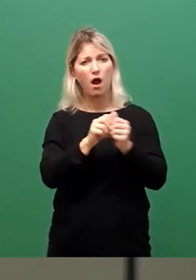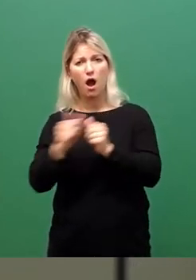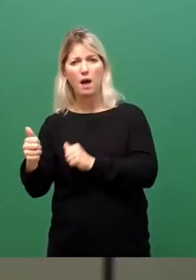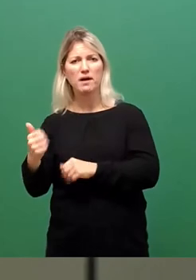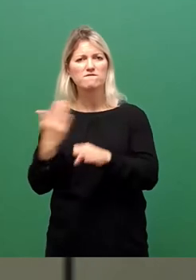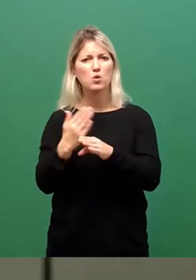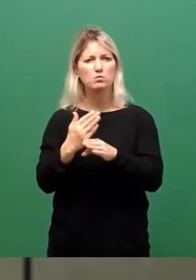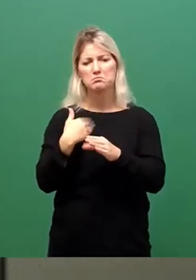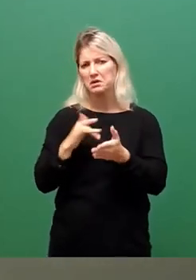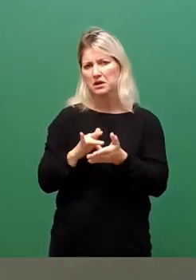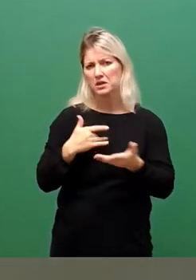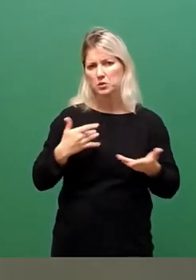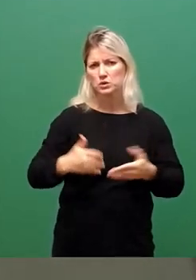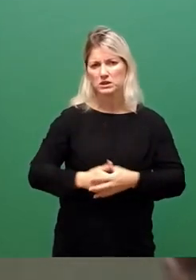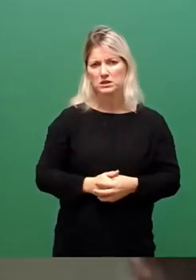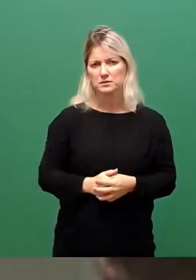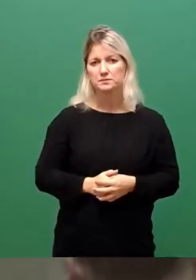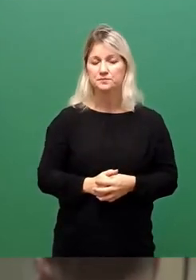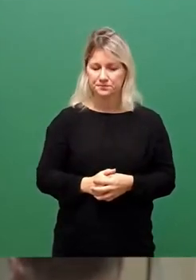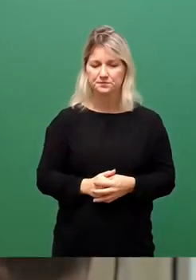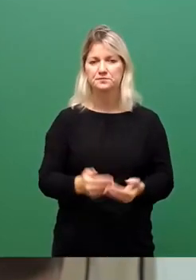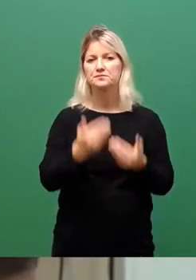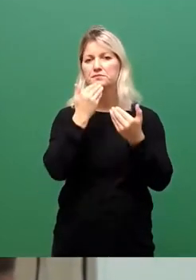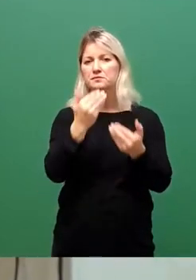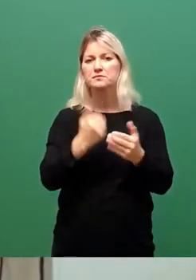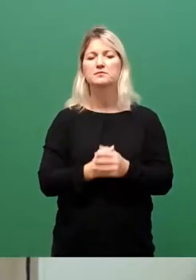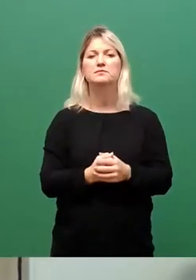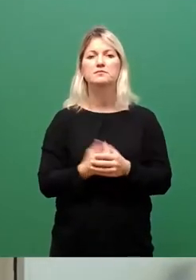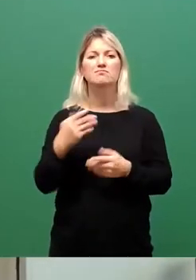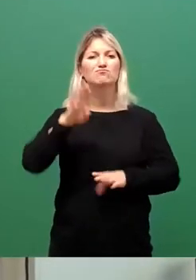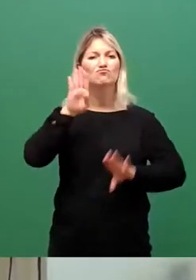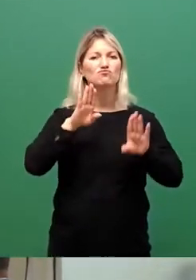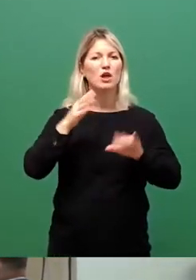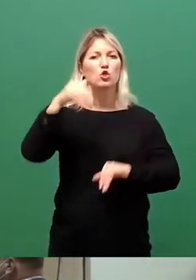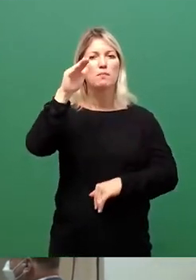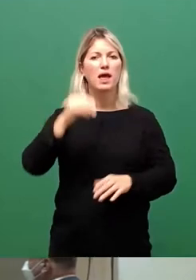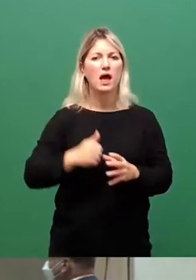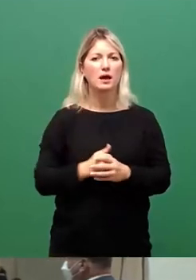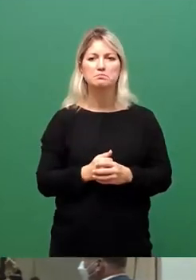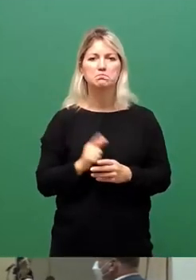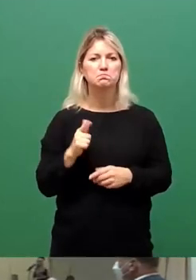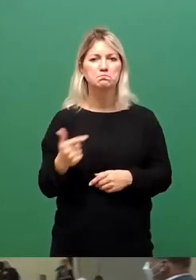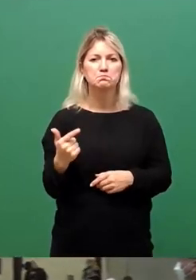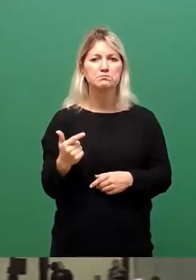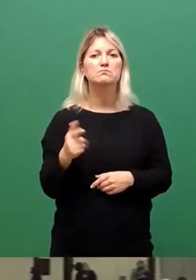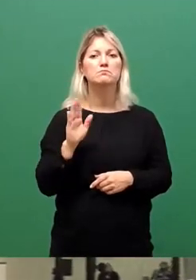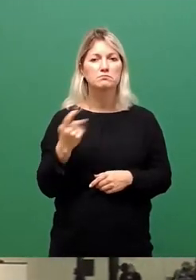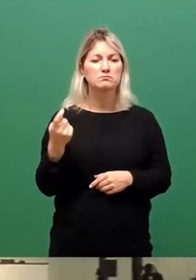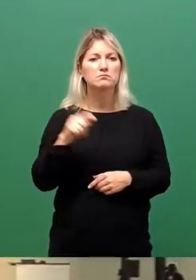Vielen Dank. Weitere Wortmeldungen sehe ich dazu nicht. Dann stimmen wir zunächst über den